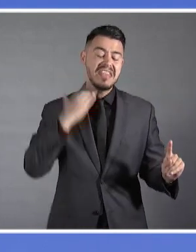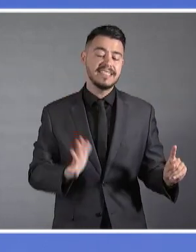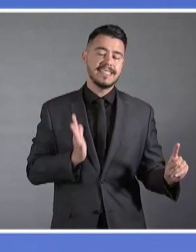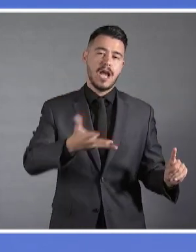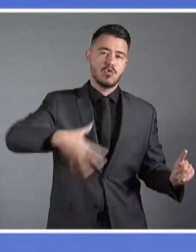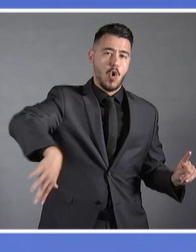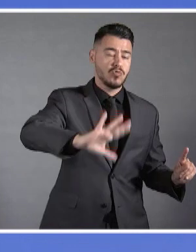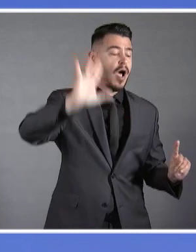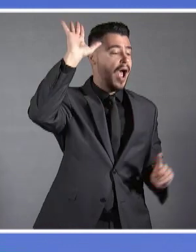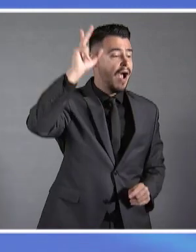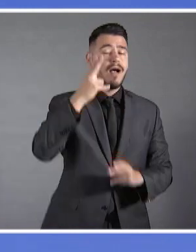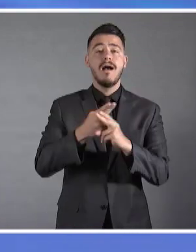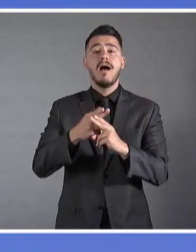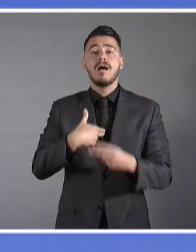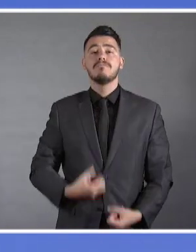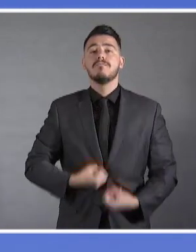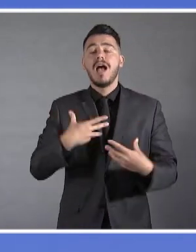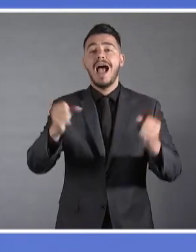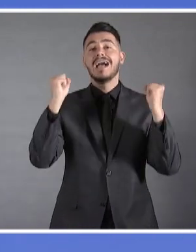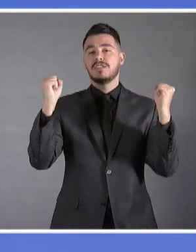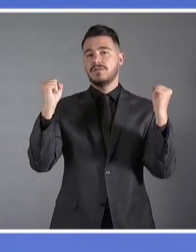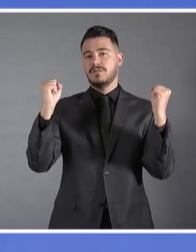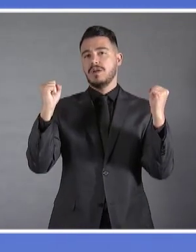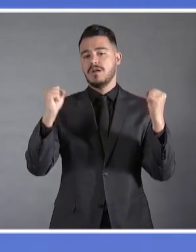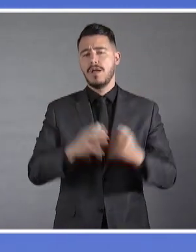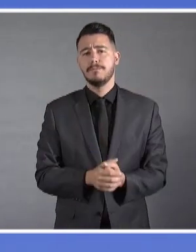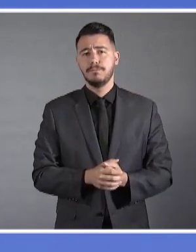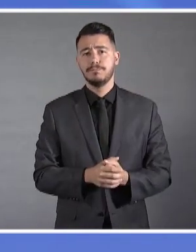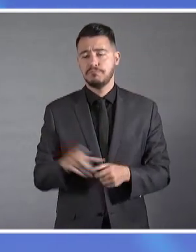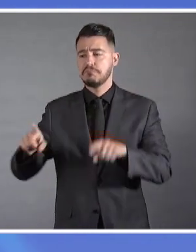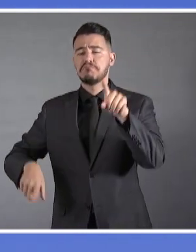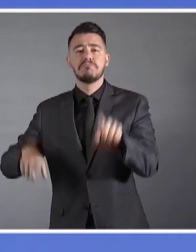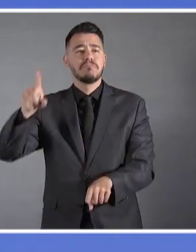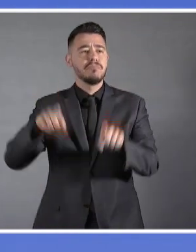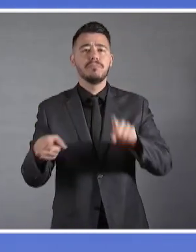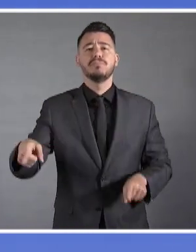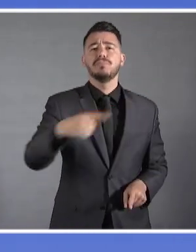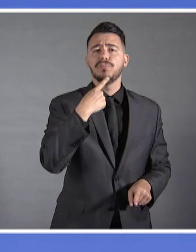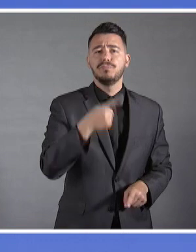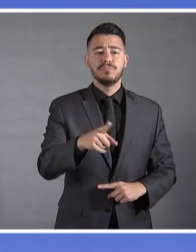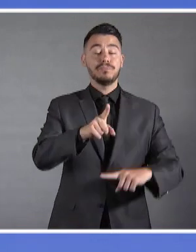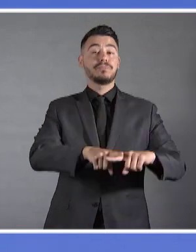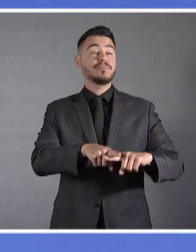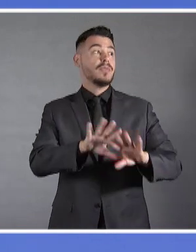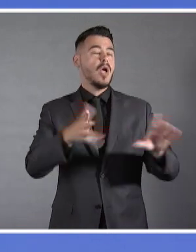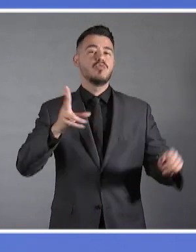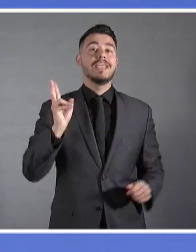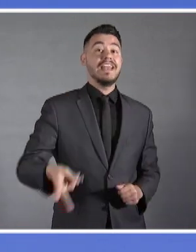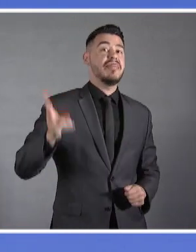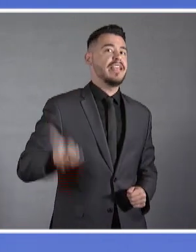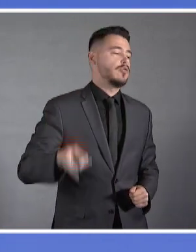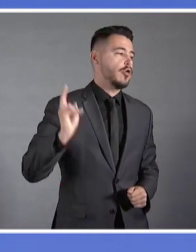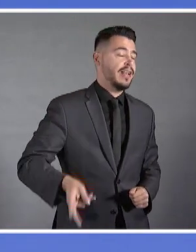Εγώ προσωπικά δεν σας στύγω ότι δεν σημερίζομαι την άποψη που πολλοί διατυπώνουν ότι η Ελλάδα απειλείται. Γιατί όπως πολλές